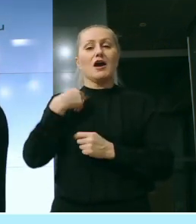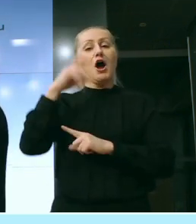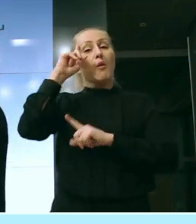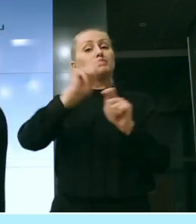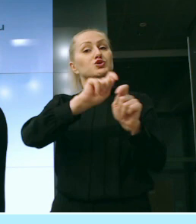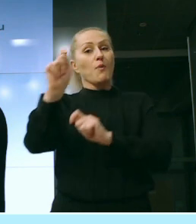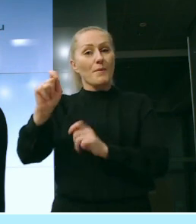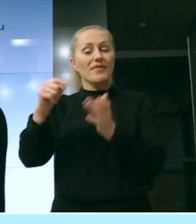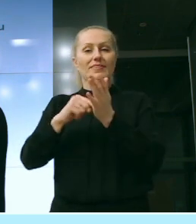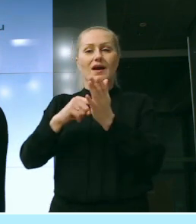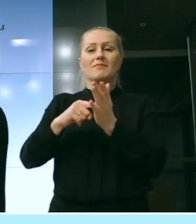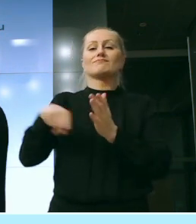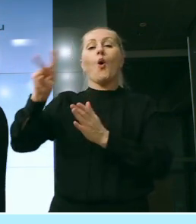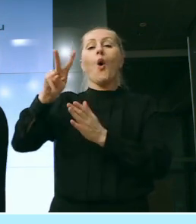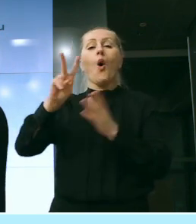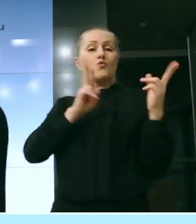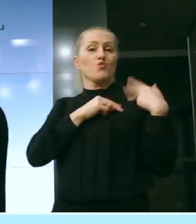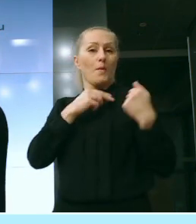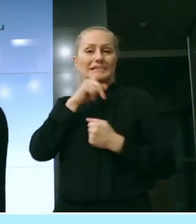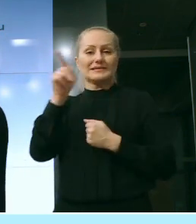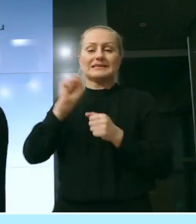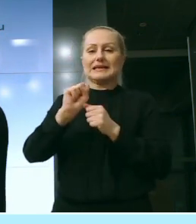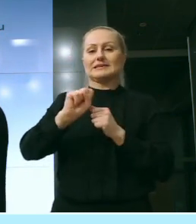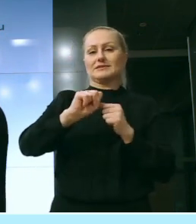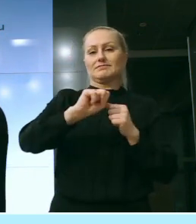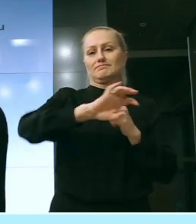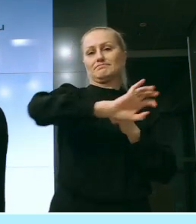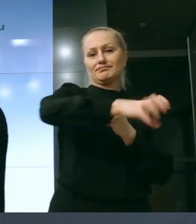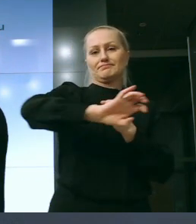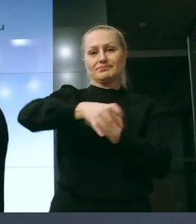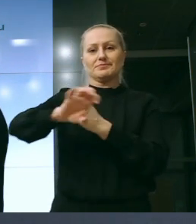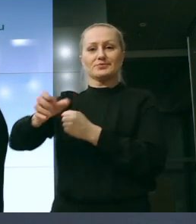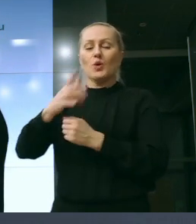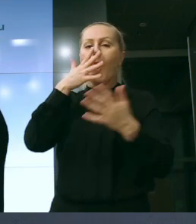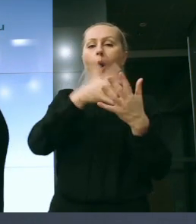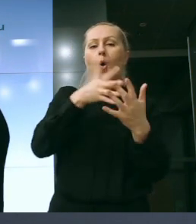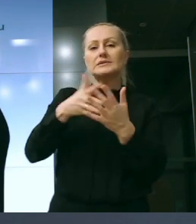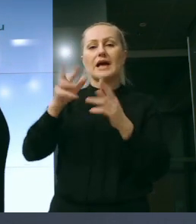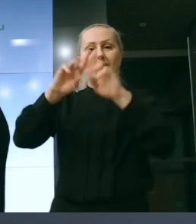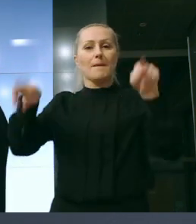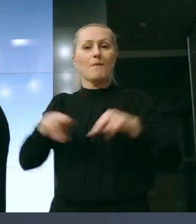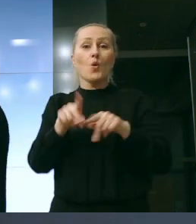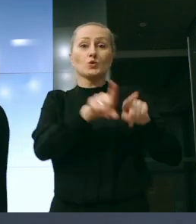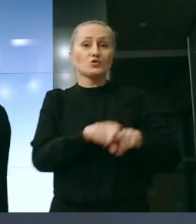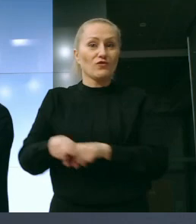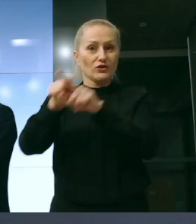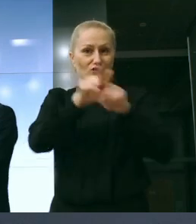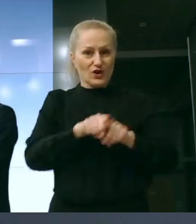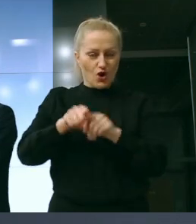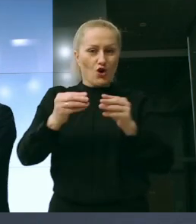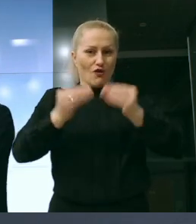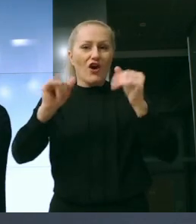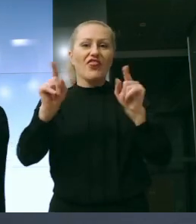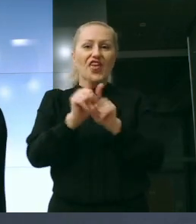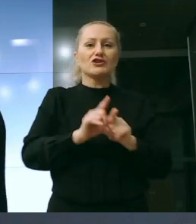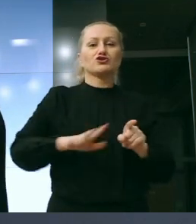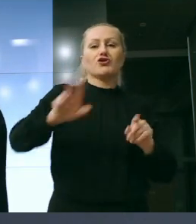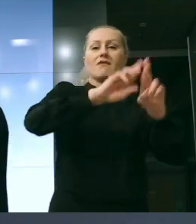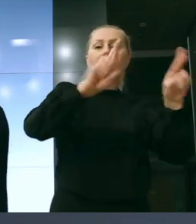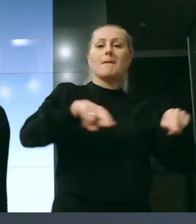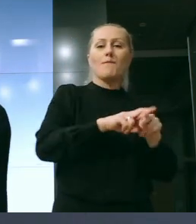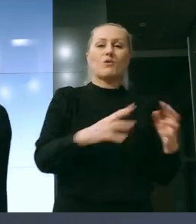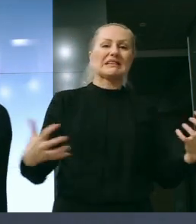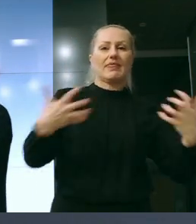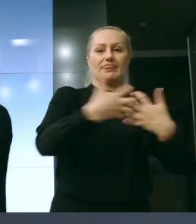będzie mówił dalej, że jurorzy dzielą się na kategorię oceniającą raporty zrównoważonego rozwoju i raporty zintegrowane, o nikim